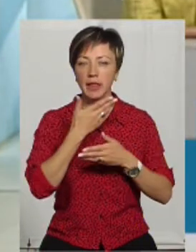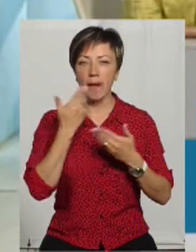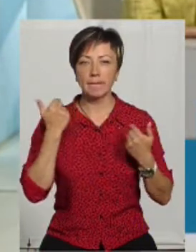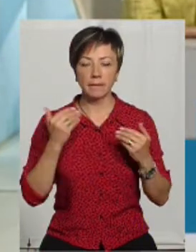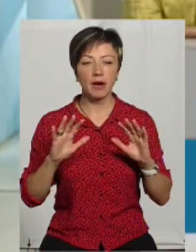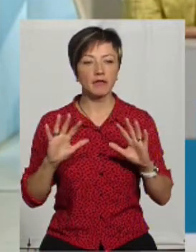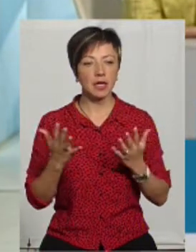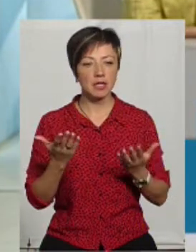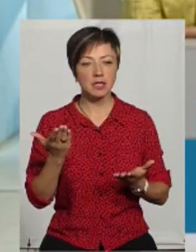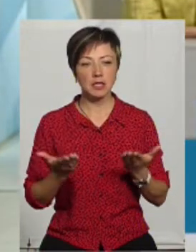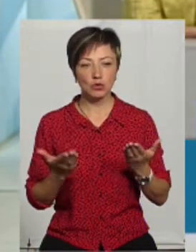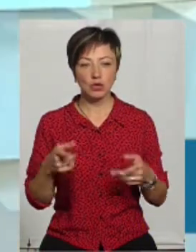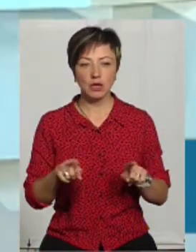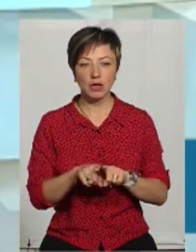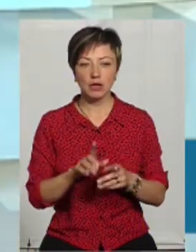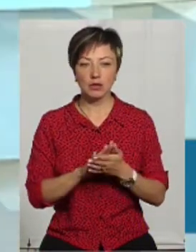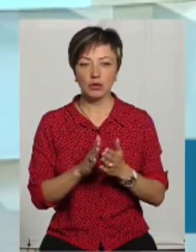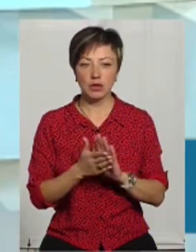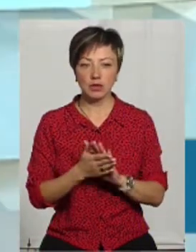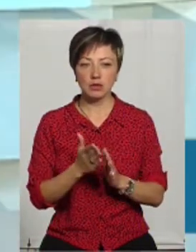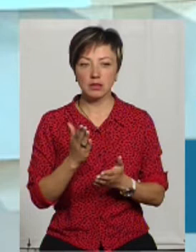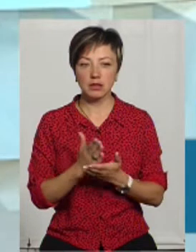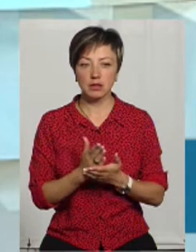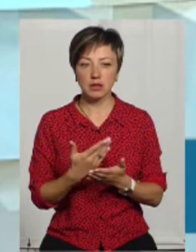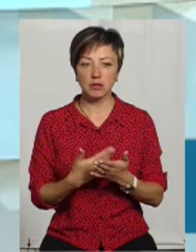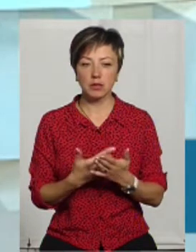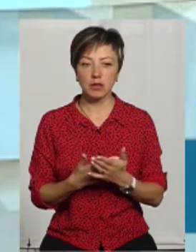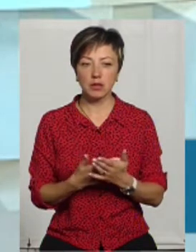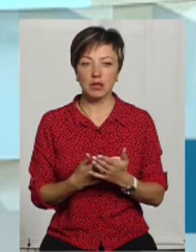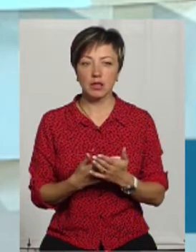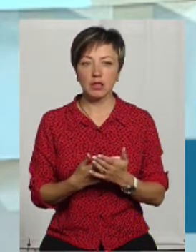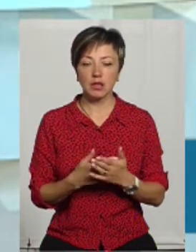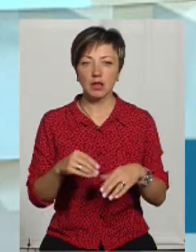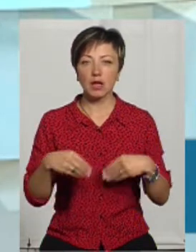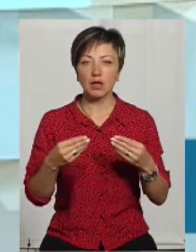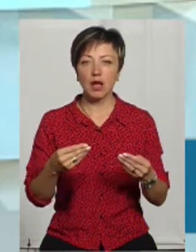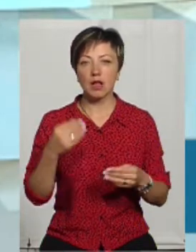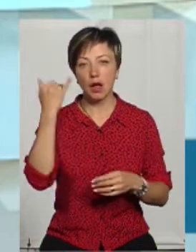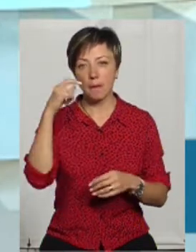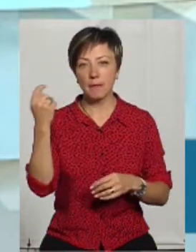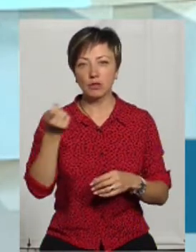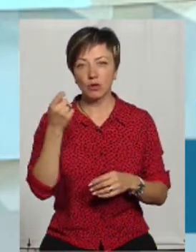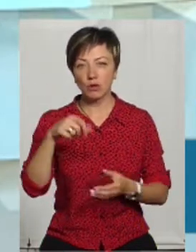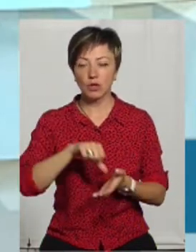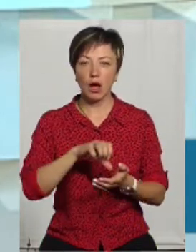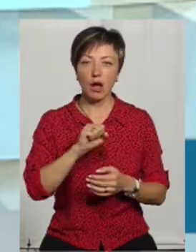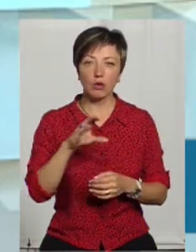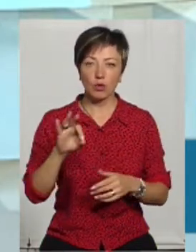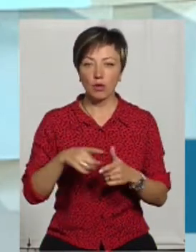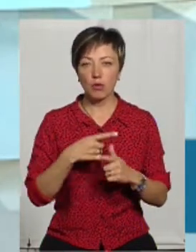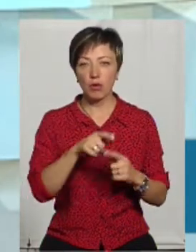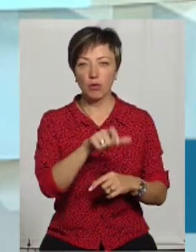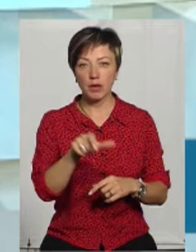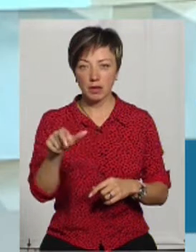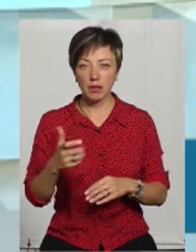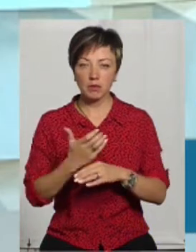В разі, якщо така ситуація склалася, що, до прикладу, роздали пасовище учасникам АТО, чи громадянам, вони